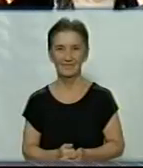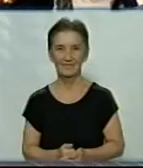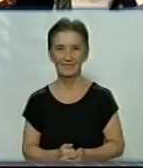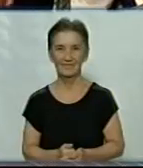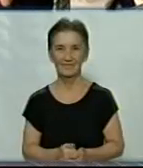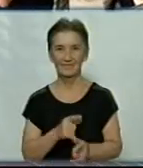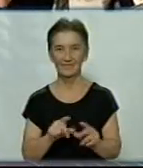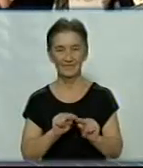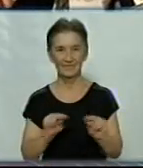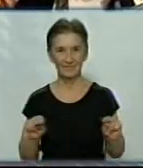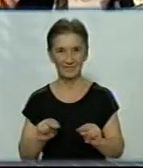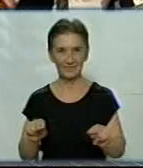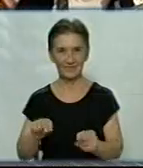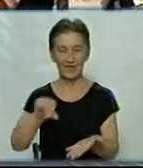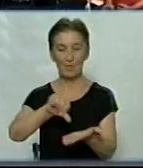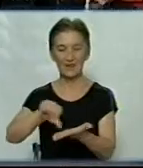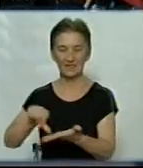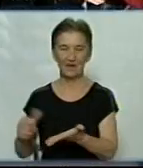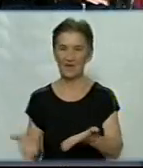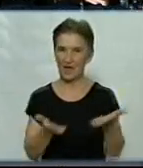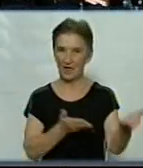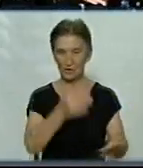Вчителів представляють дітям і батькам.